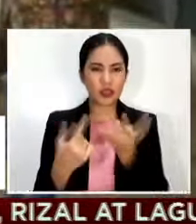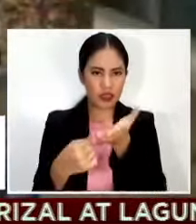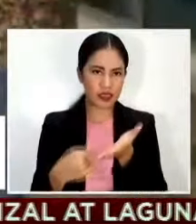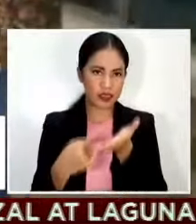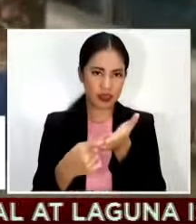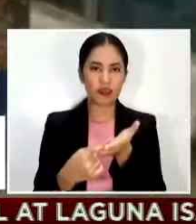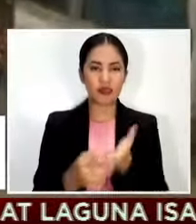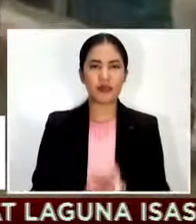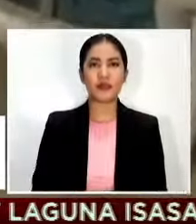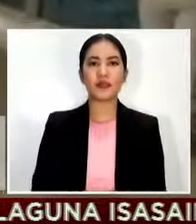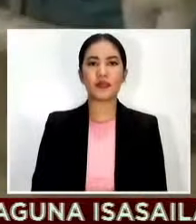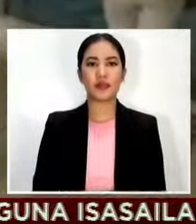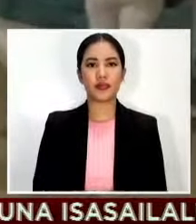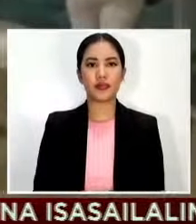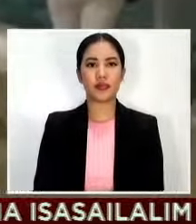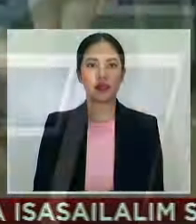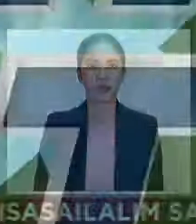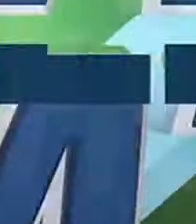-CBN News